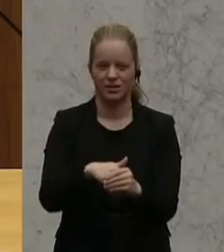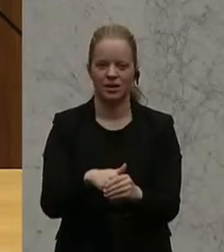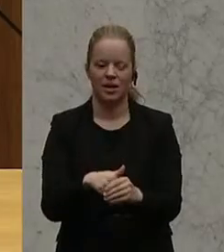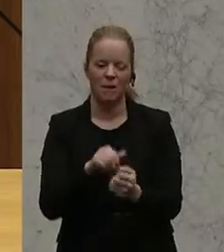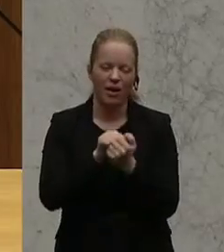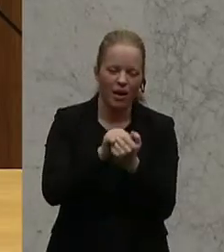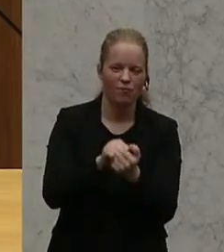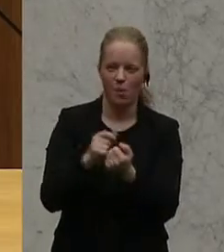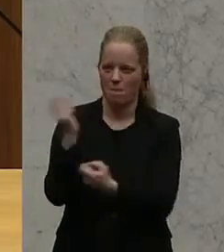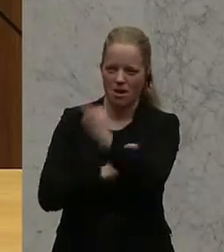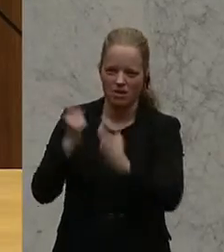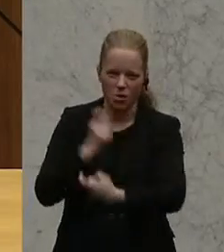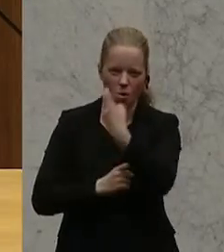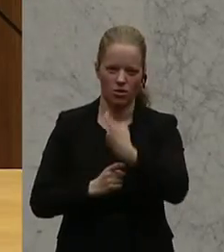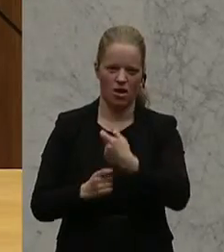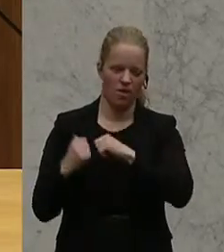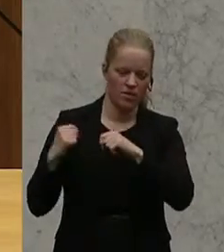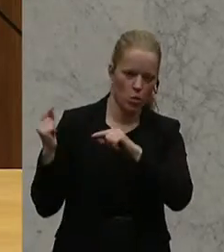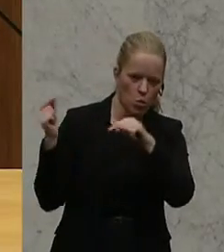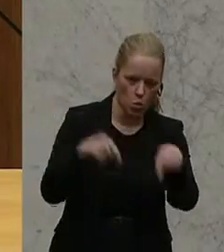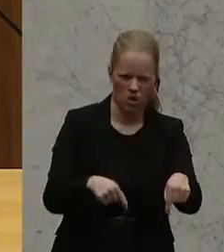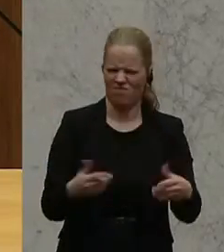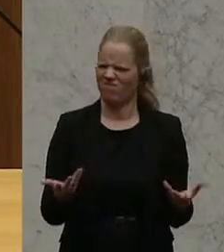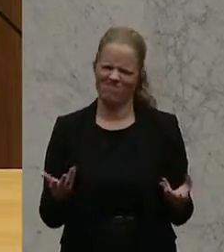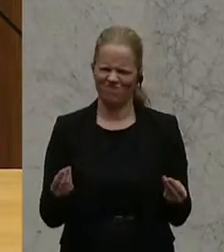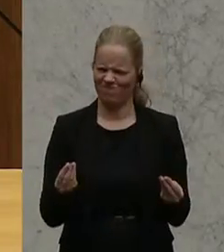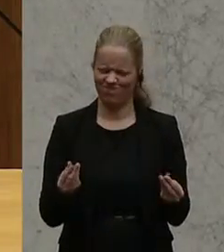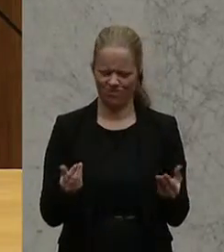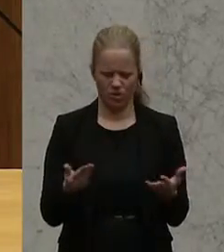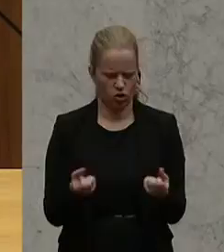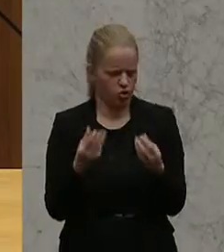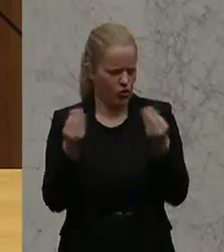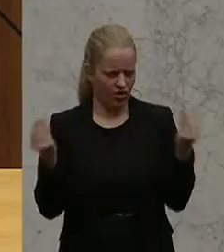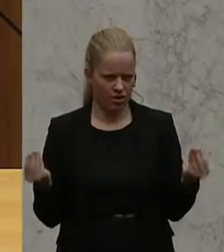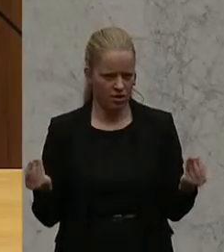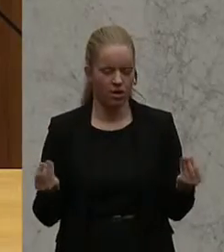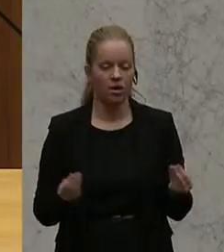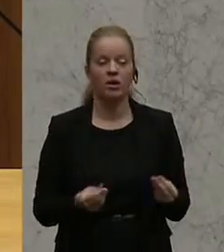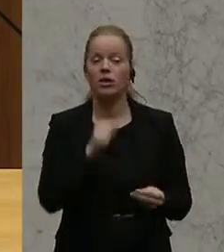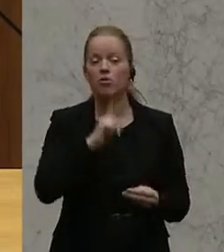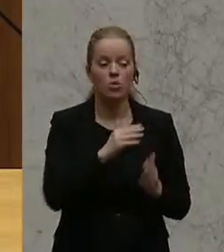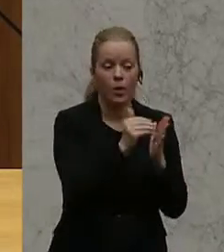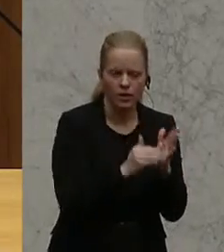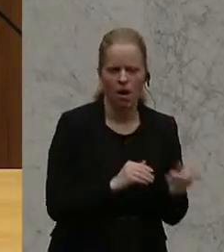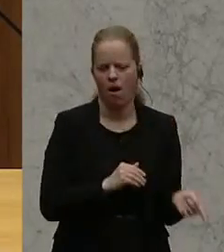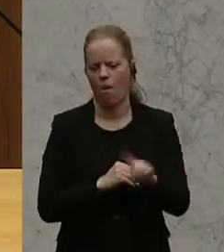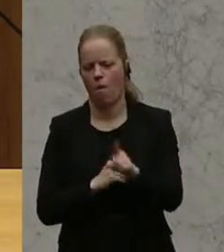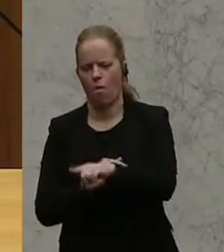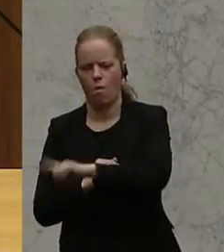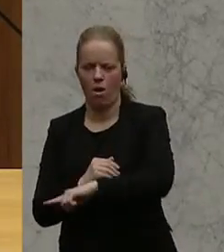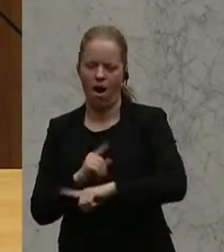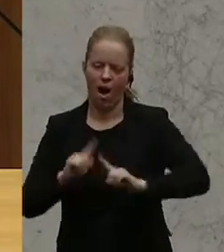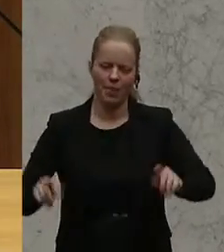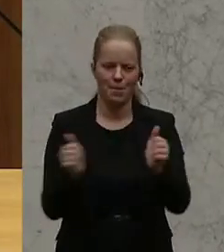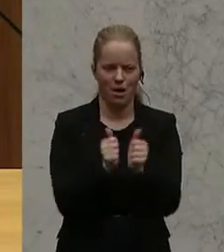Einwanderung einfach extrem stark herrscht. Und das haben wir jetzt nicht nur mit Neuseeland, sondern auch mit allen anderen